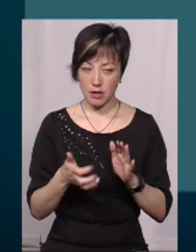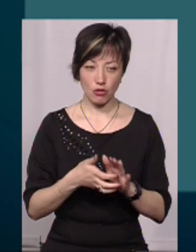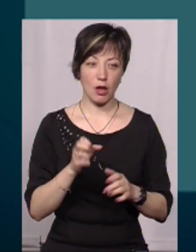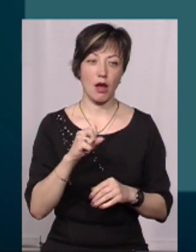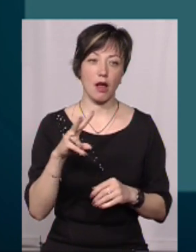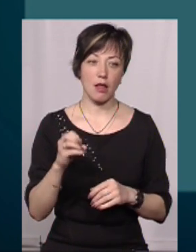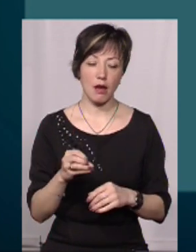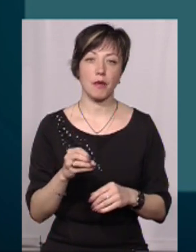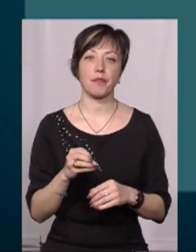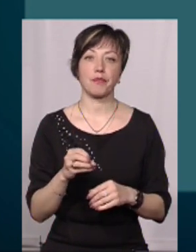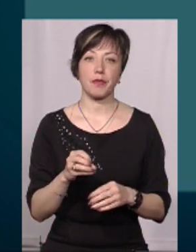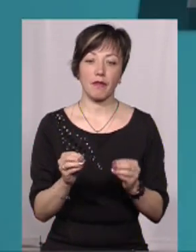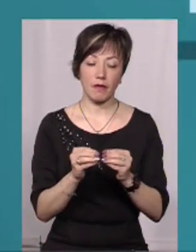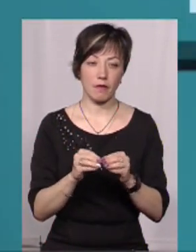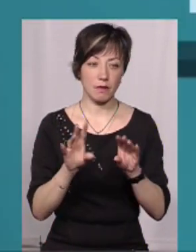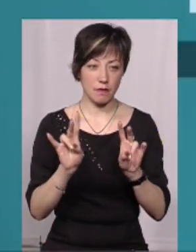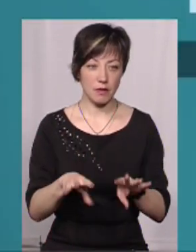Але вони тримаються на свому.